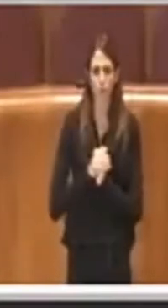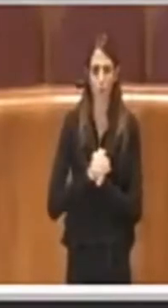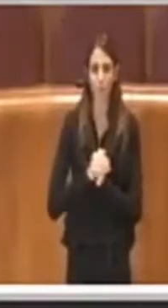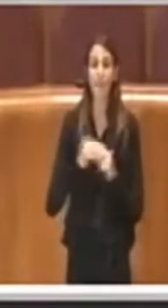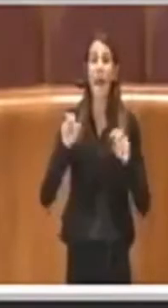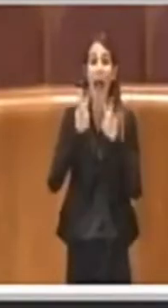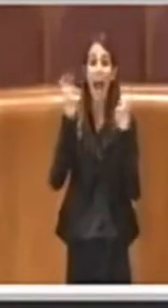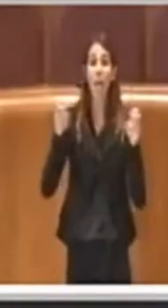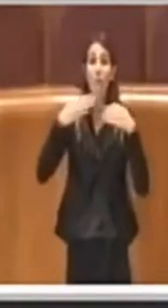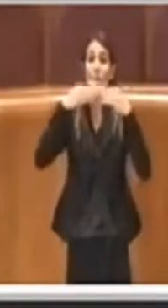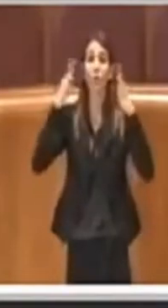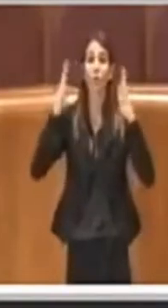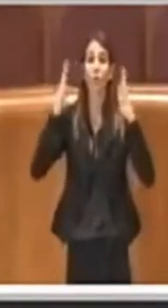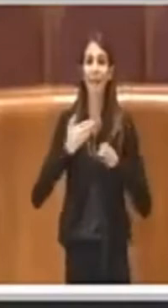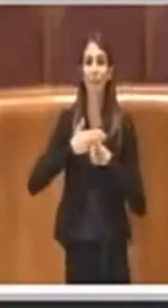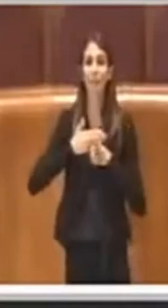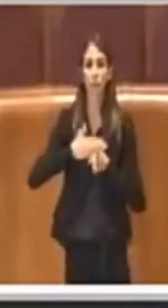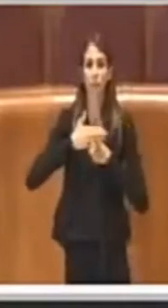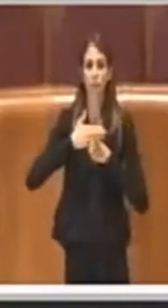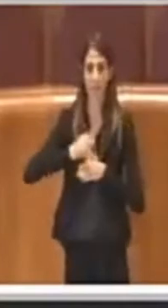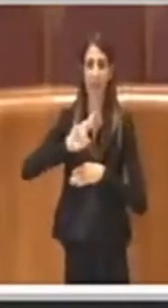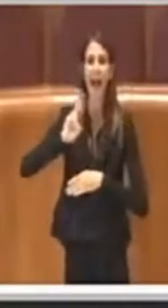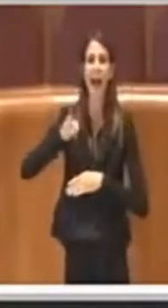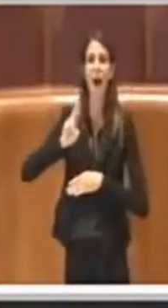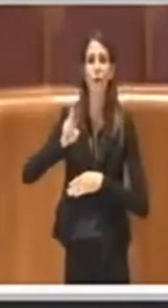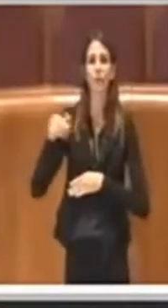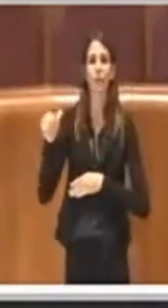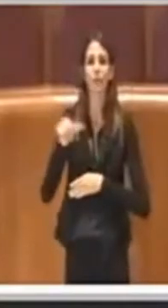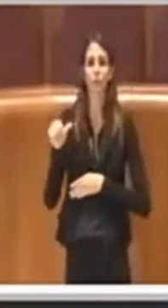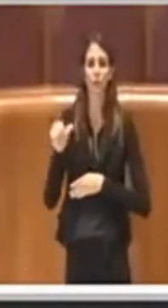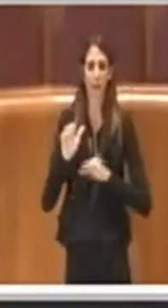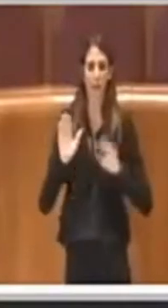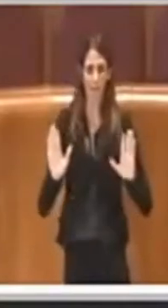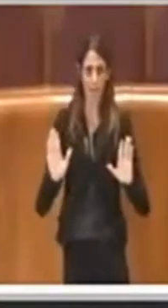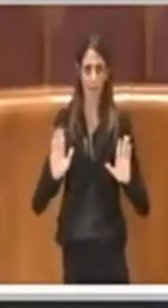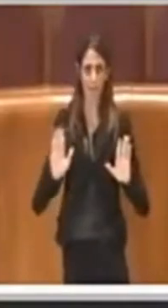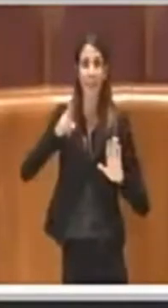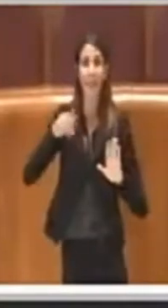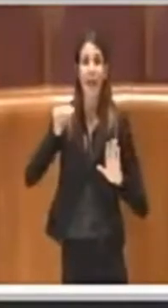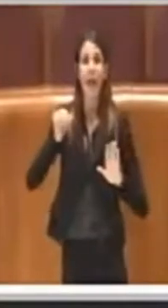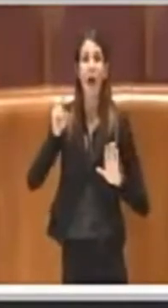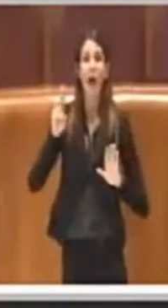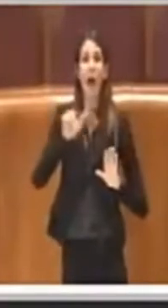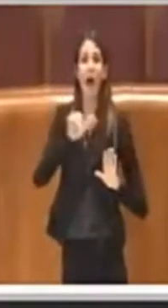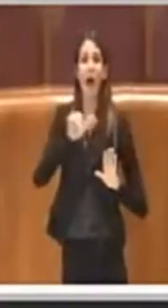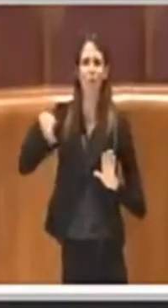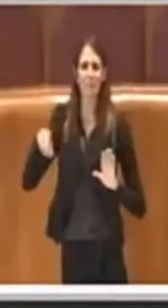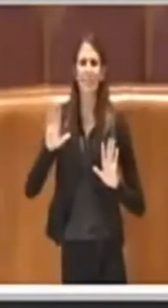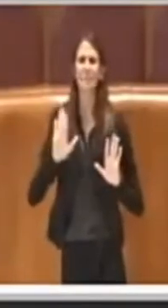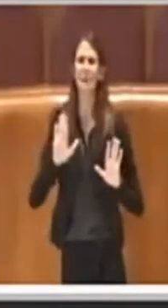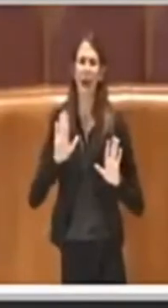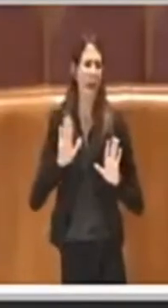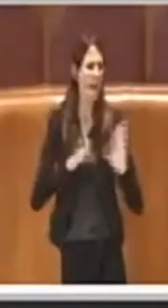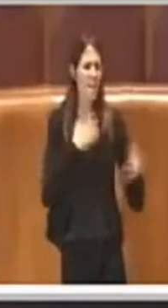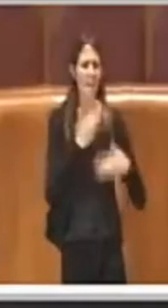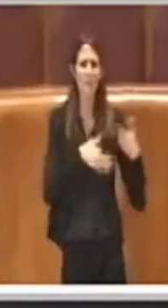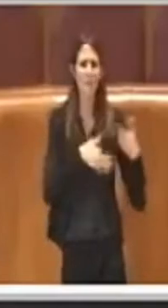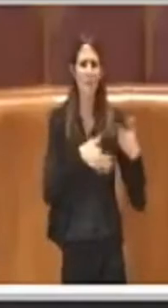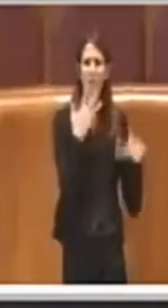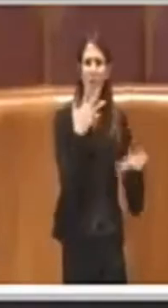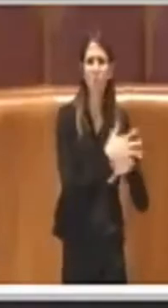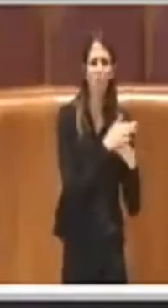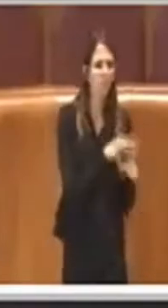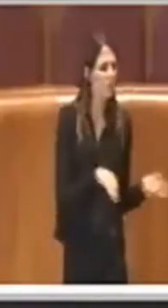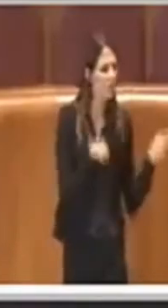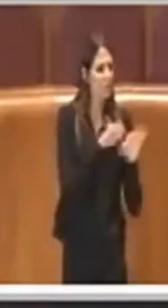dico housing sociale, che non c'entra nulla con il co-housing, che non c'entra nulla con l'emergenza abitativa, che non c'entra nulla con i